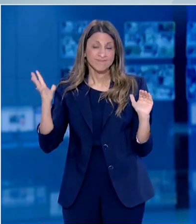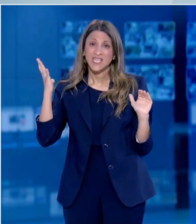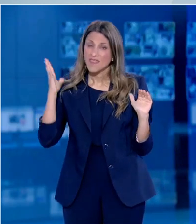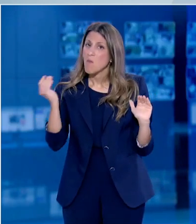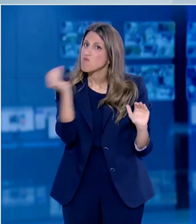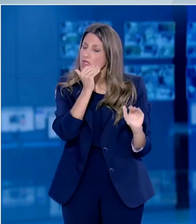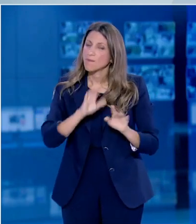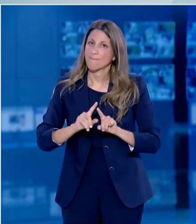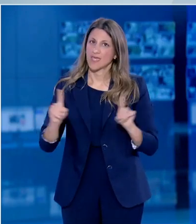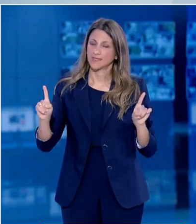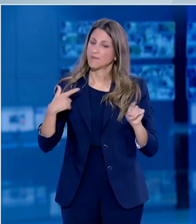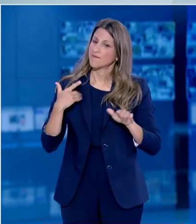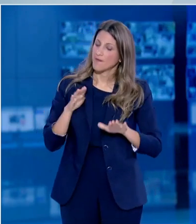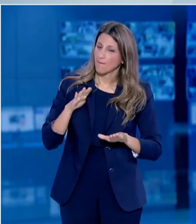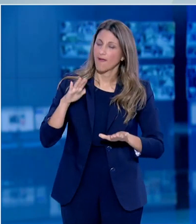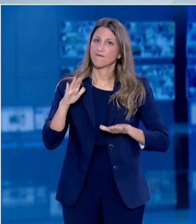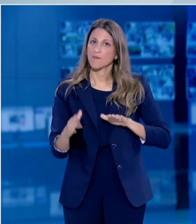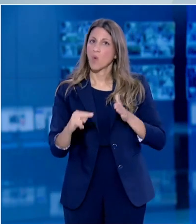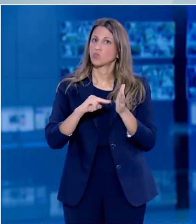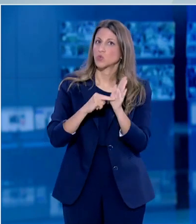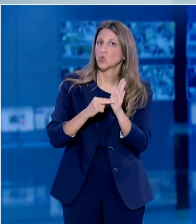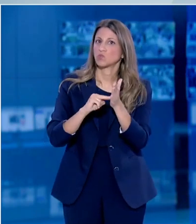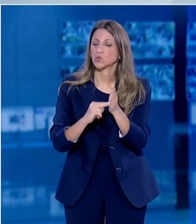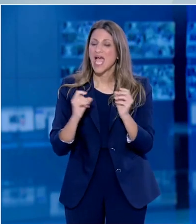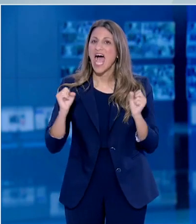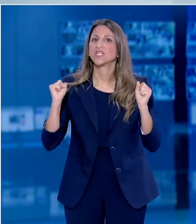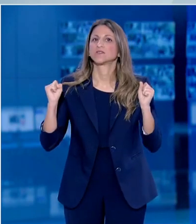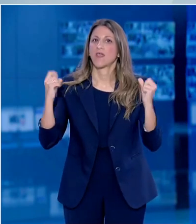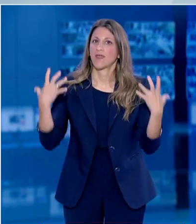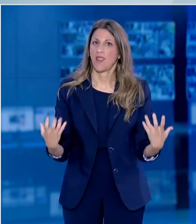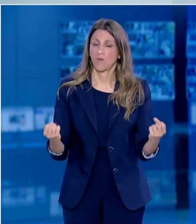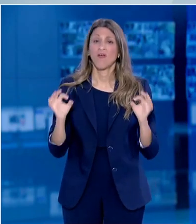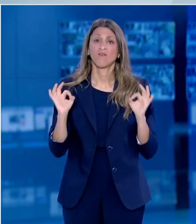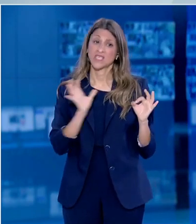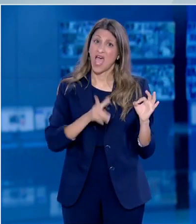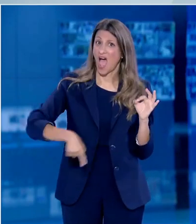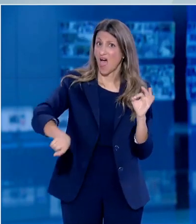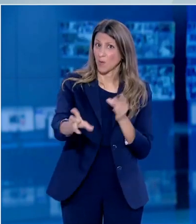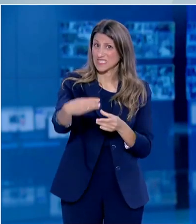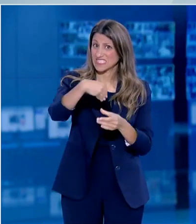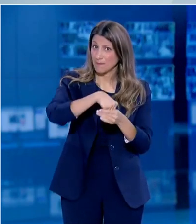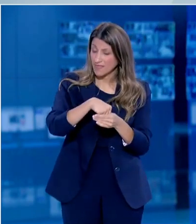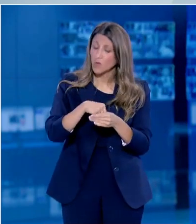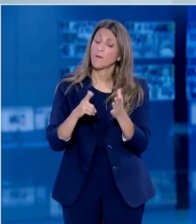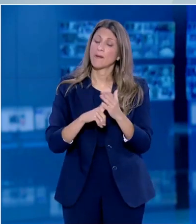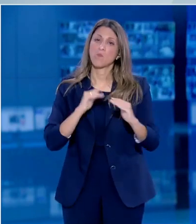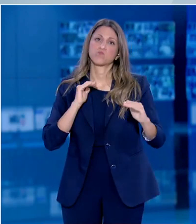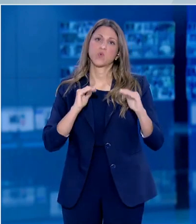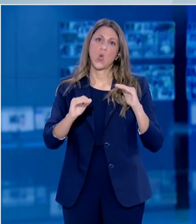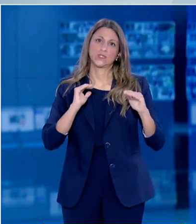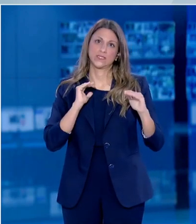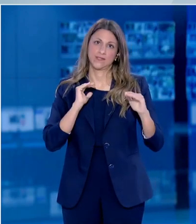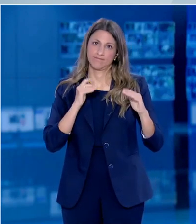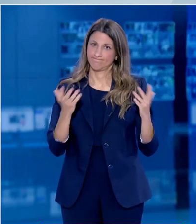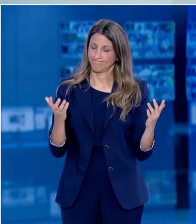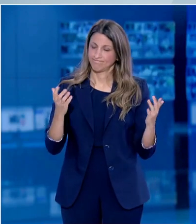βιαστικά. Να προχωρούν με τη μέγιστη δυνατή ασφάλεια και δεδομένη βέβαια την προστασία των ανθρώπων και την τελικά εθελοντική τους